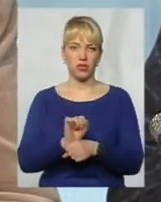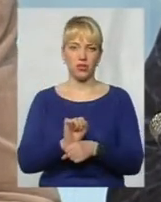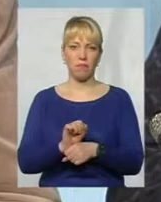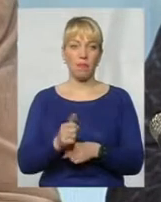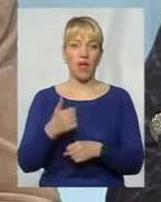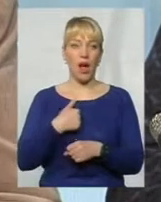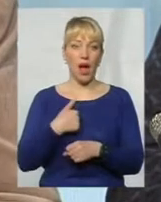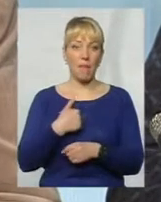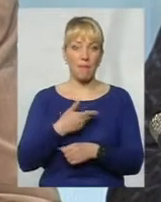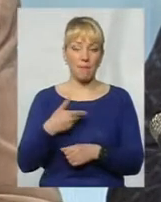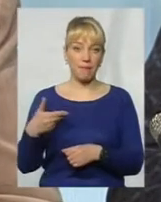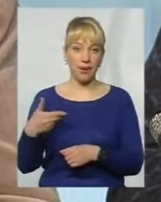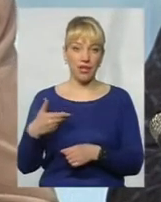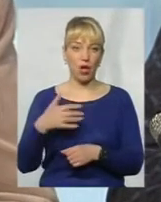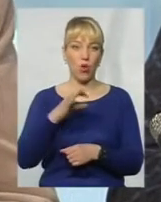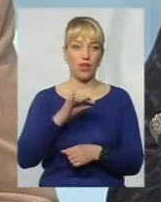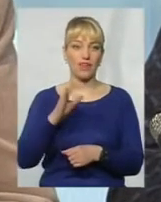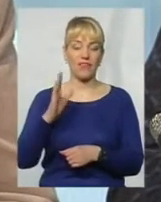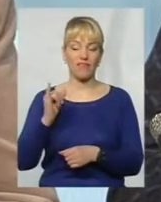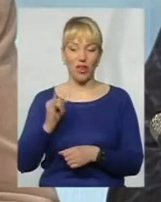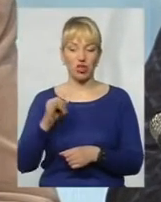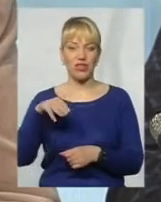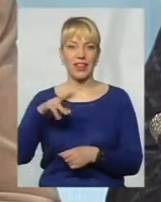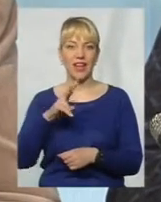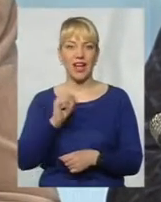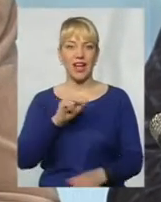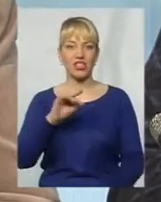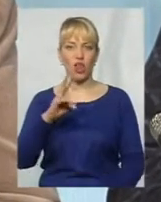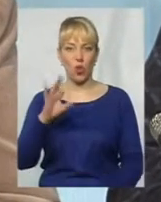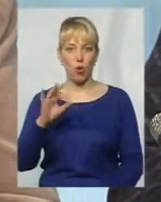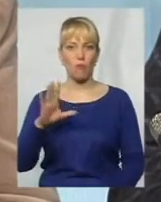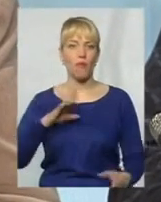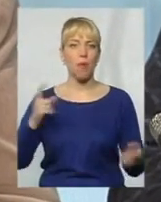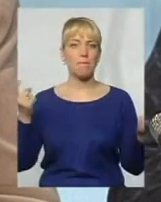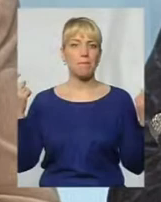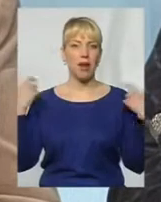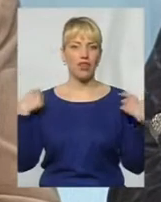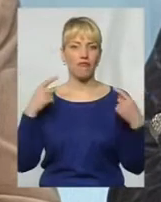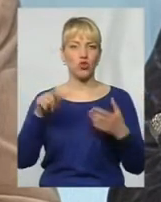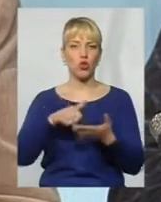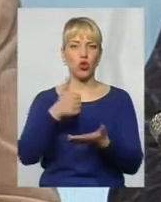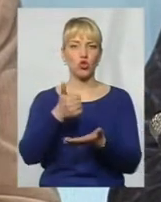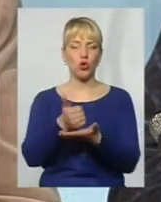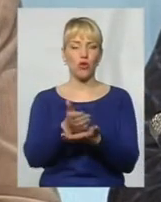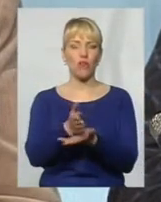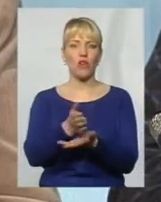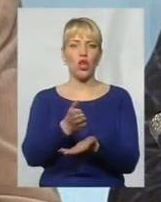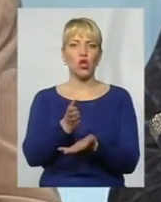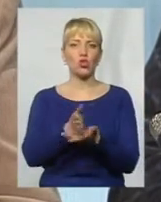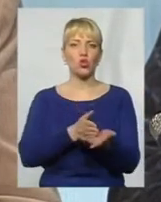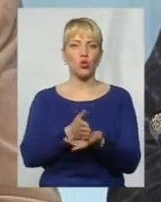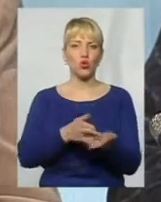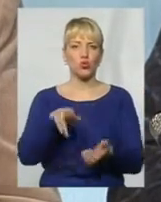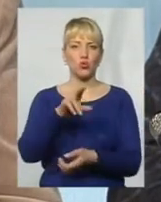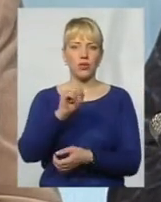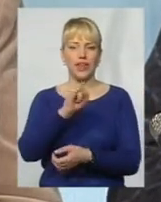А ми тоді Олександр Іванович Ткаченко, будучи майором, очолював службу ДАЇ Республіки, наш хмельничанин.